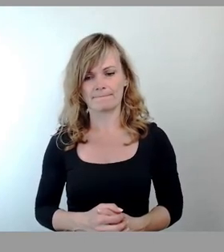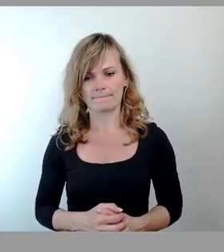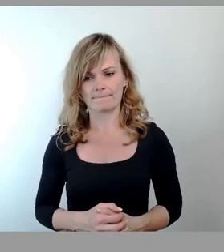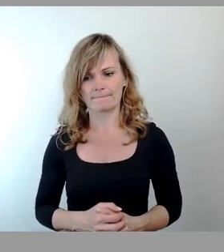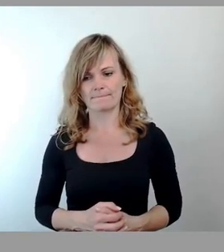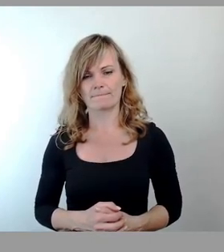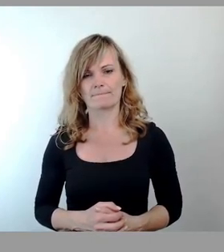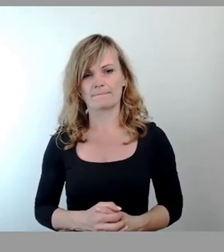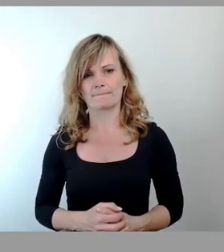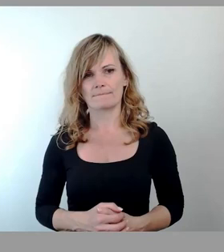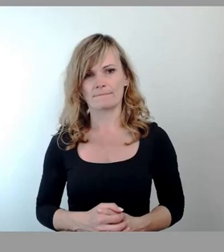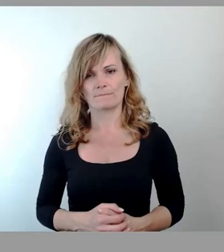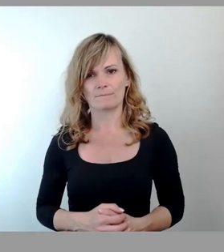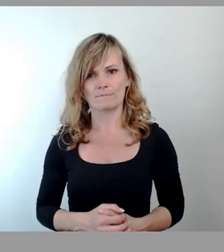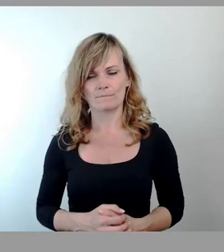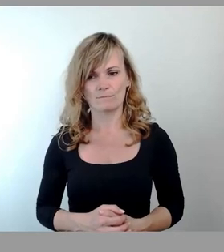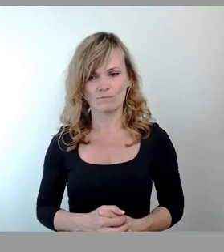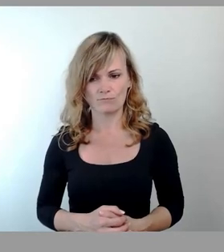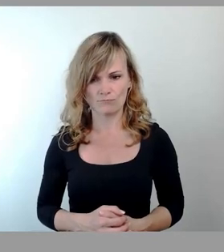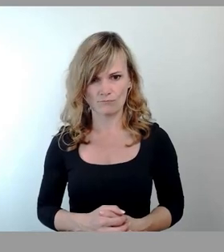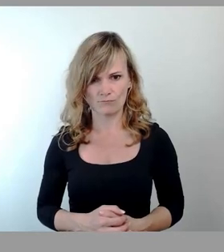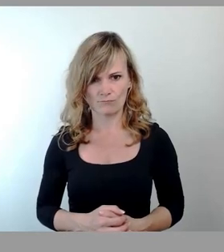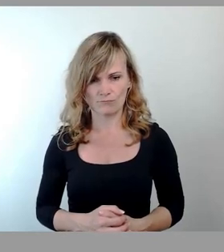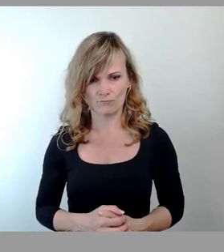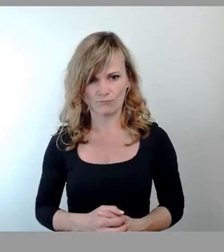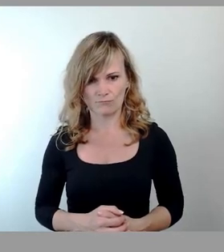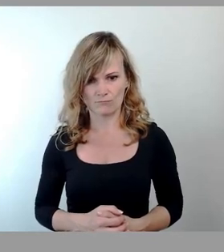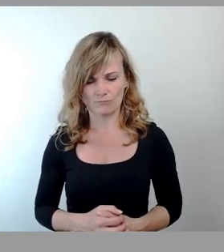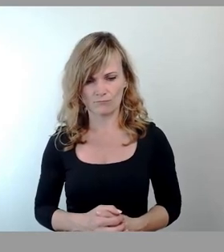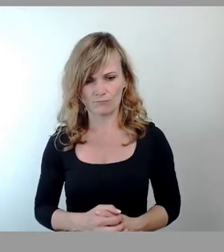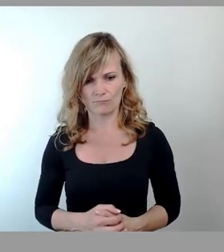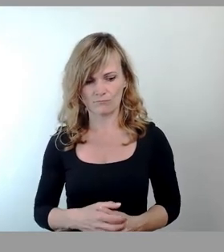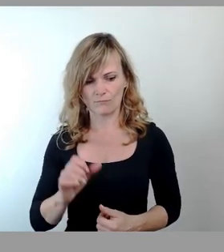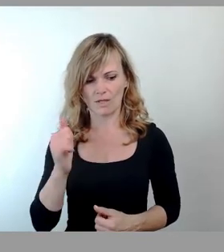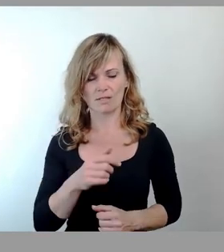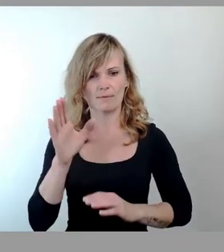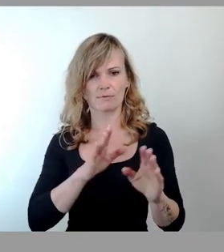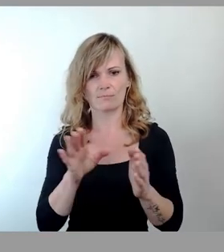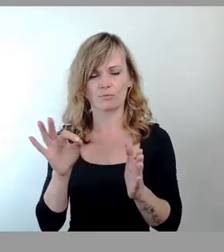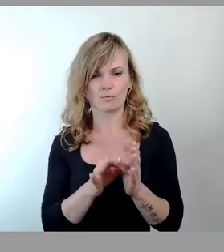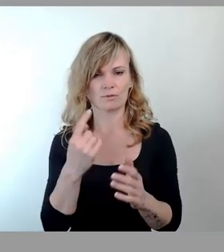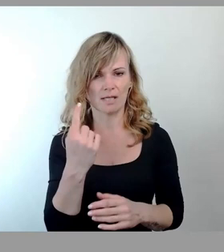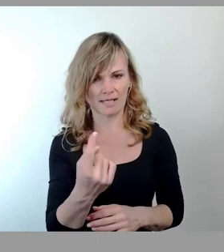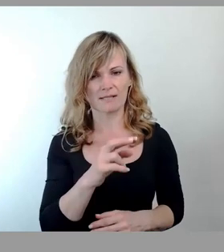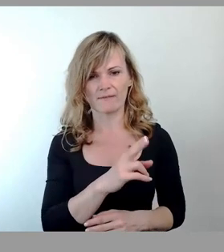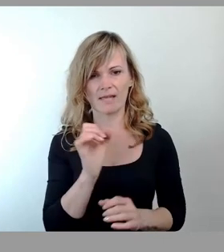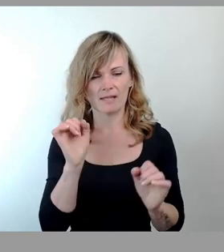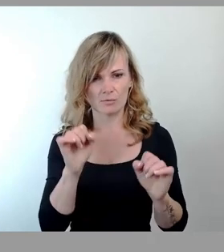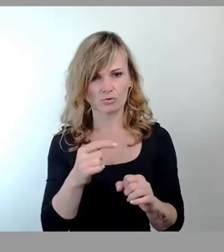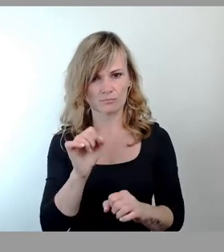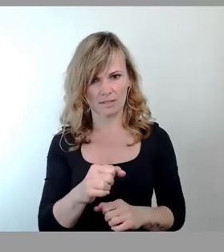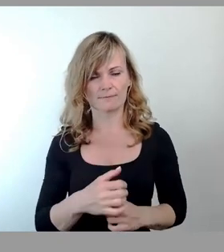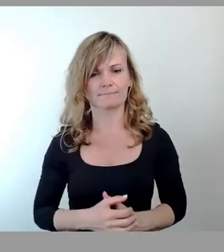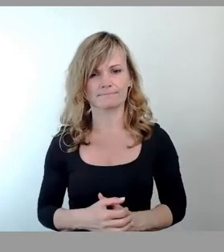zuerst zur Abstimmung den Punkt 1. Wer kann hier zustimmen, den bitte ich um das